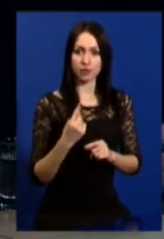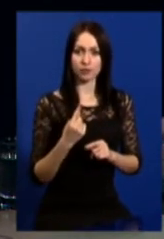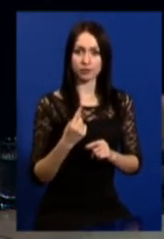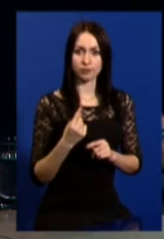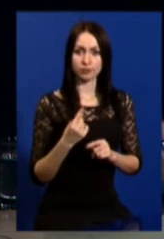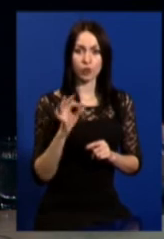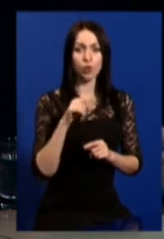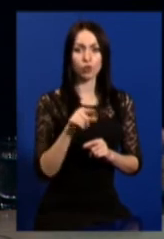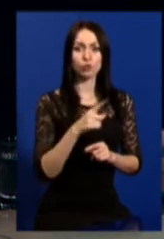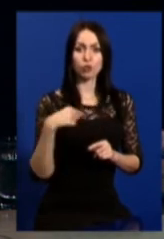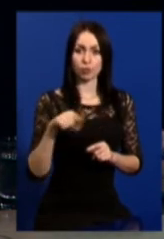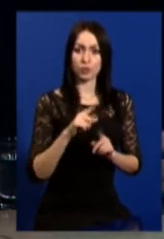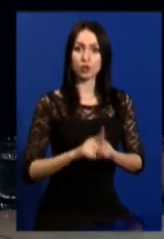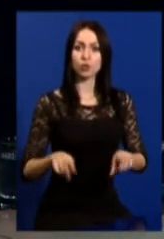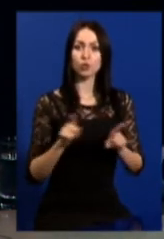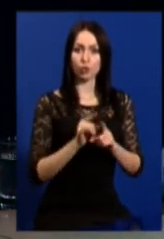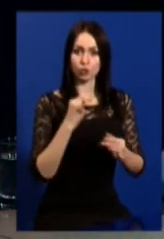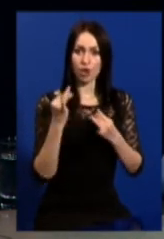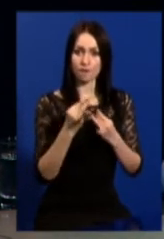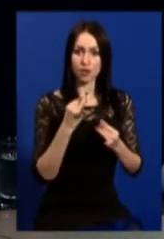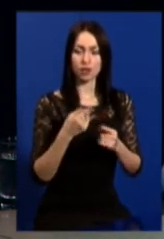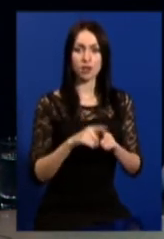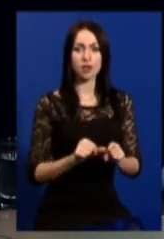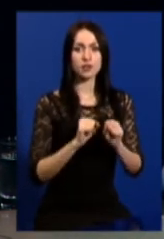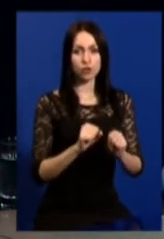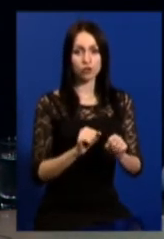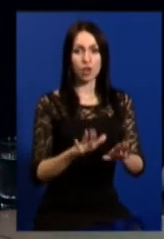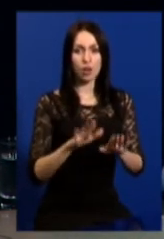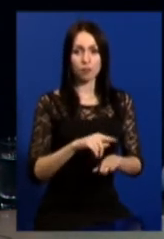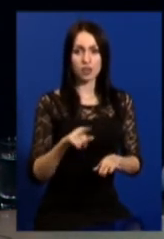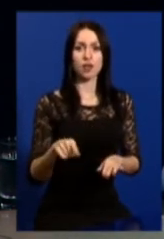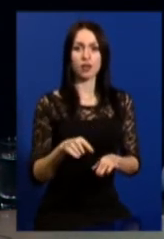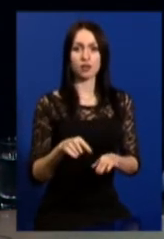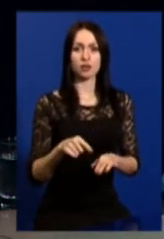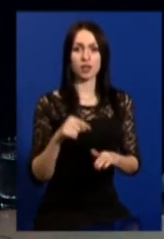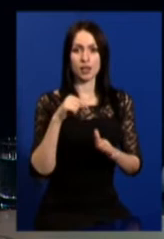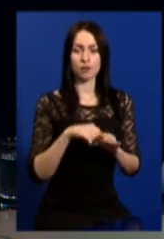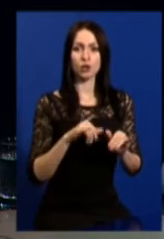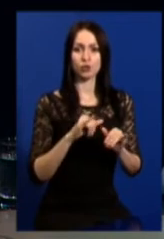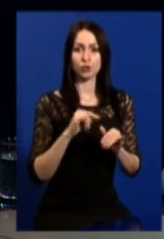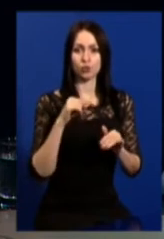про те, що ми з вами теж говорили. Захист об'єктів критичної інфраструктури.